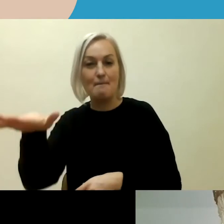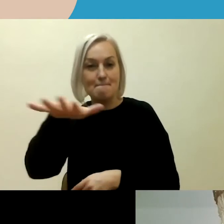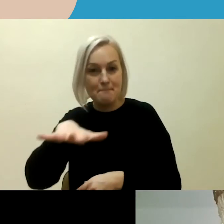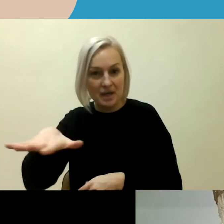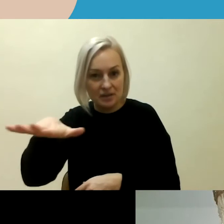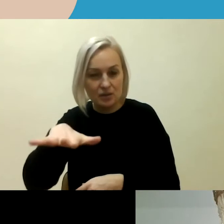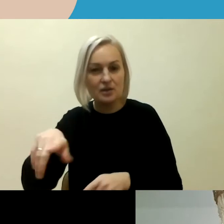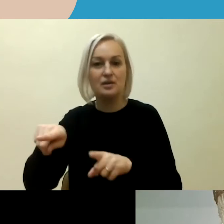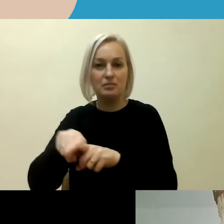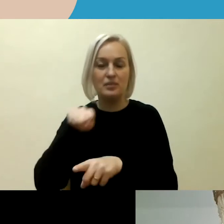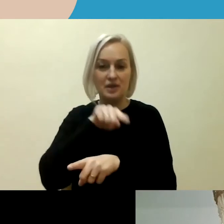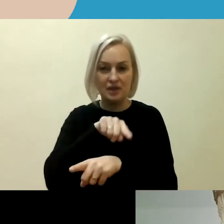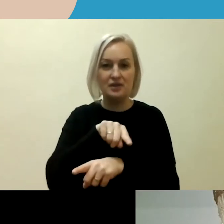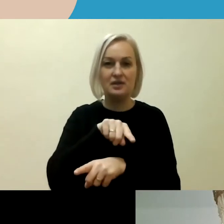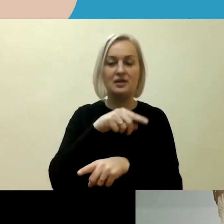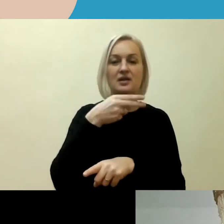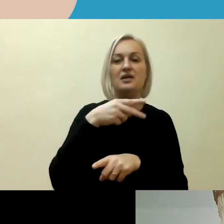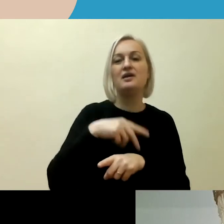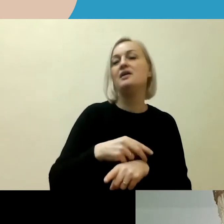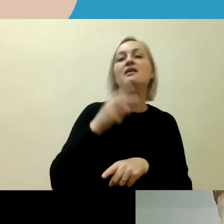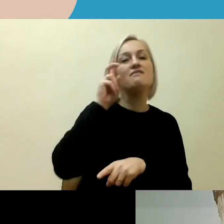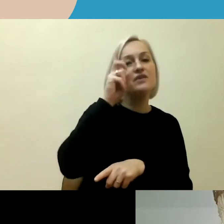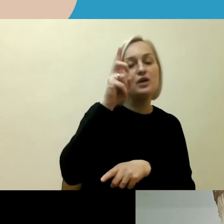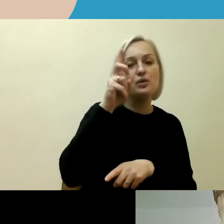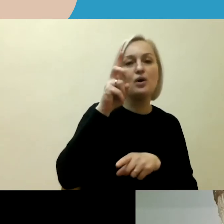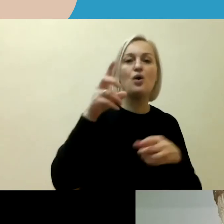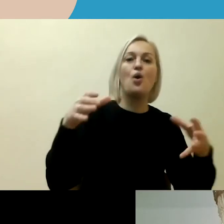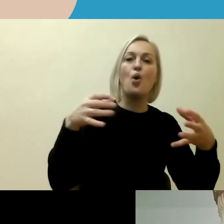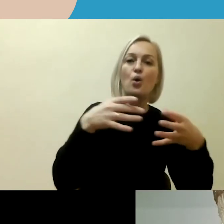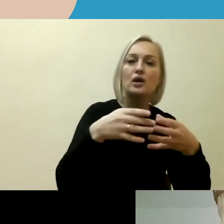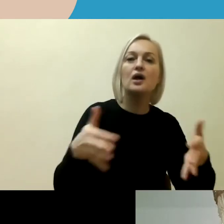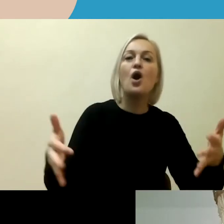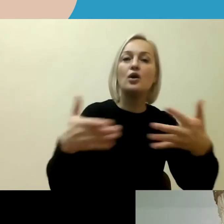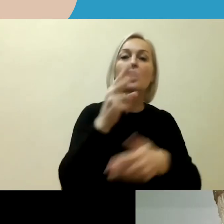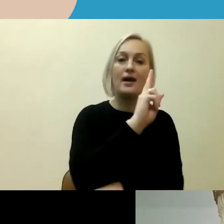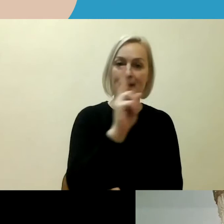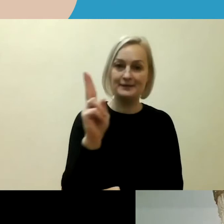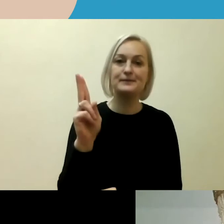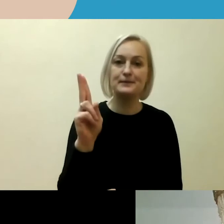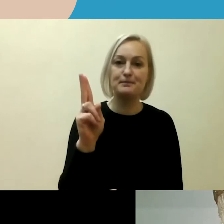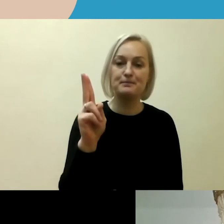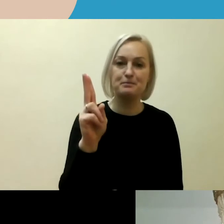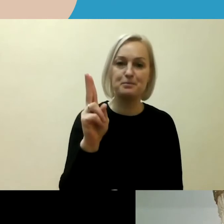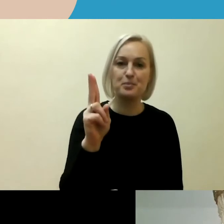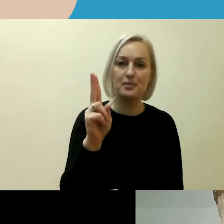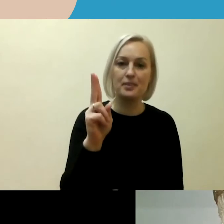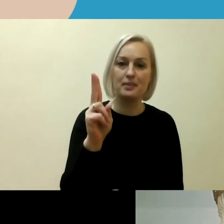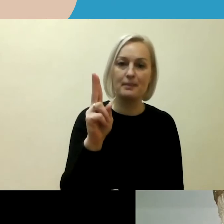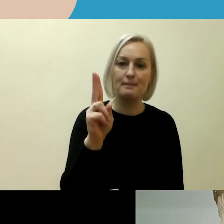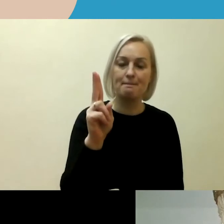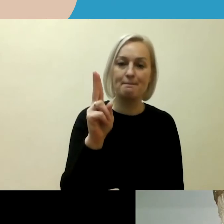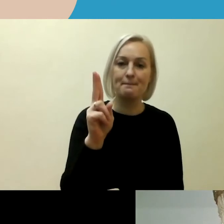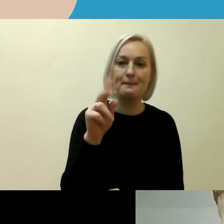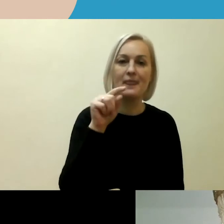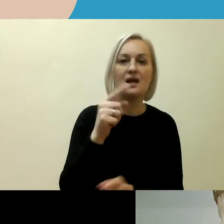organizavo iš nevyriausybinio organizacijų pusės. Tai buvo tai, kad mes šitų